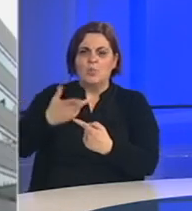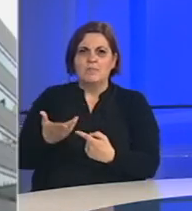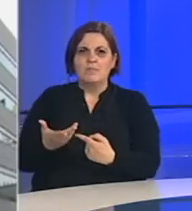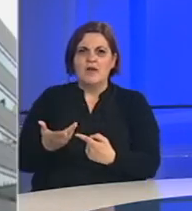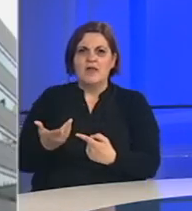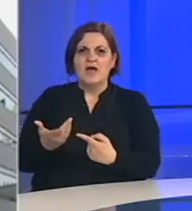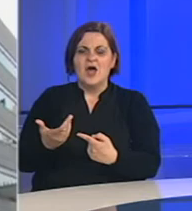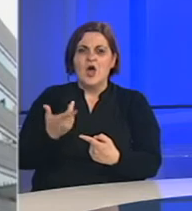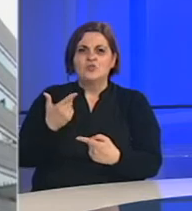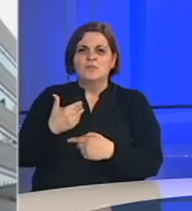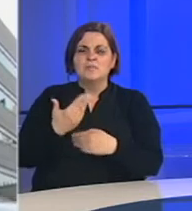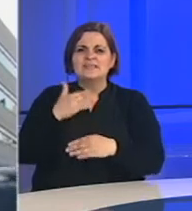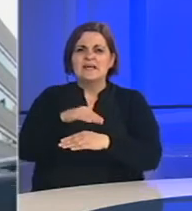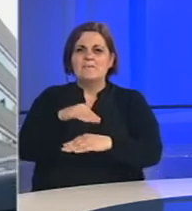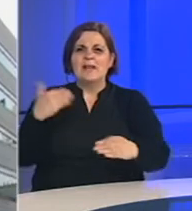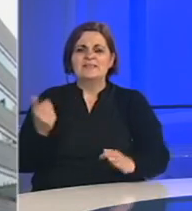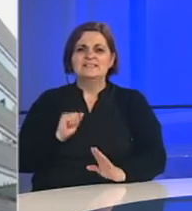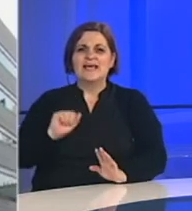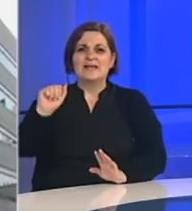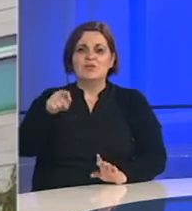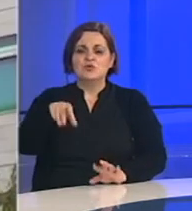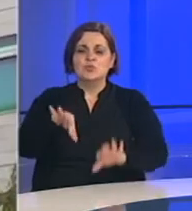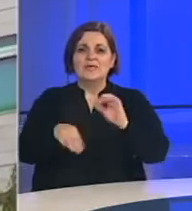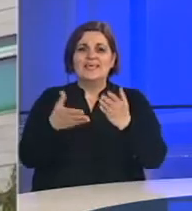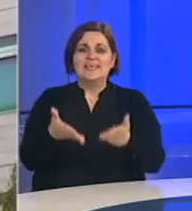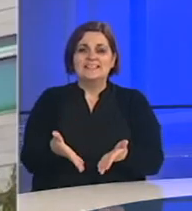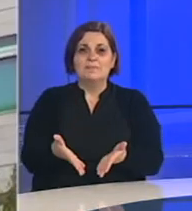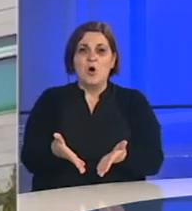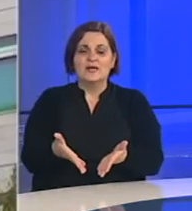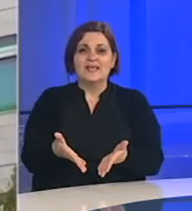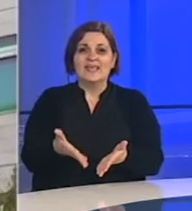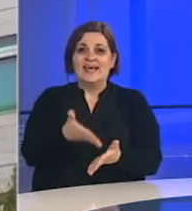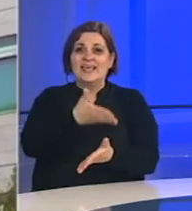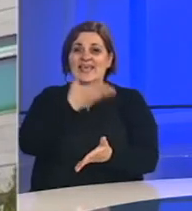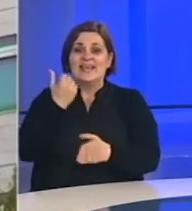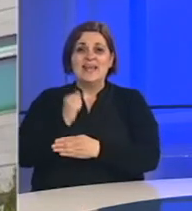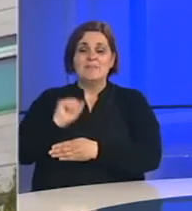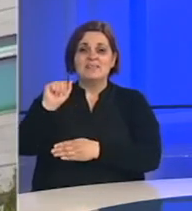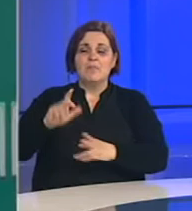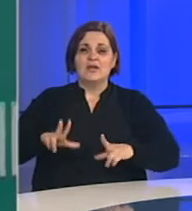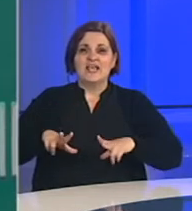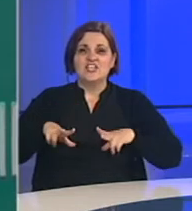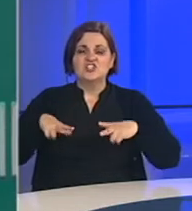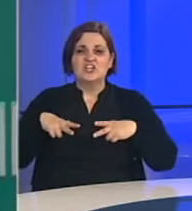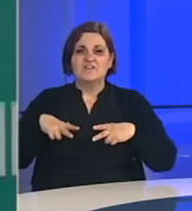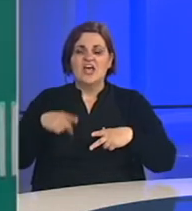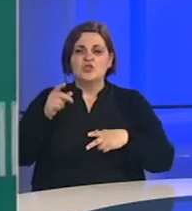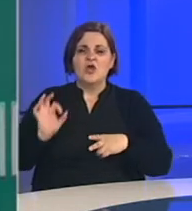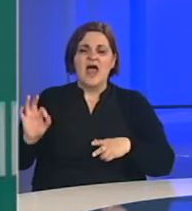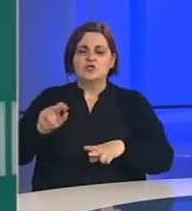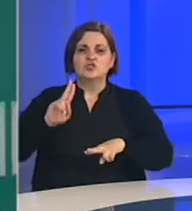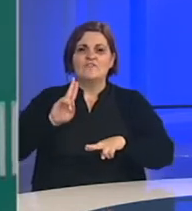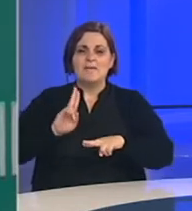parlamentarizam, za demokraciju. To su izbori. Inače, nema demokratskog života. To je najosnovnije